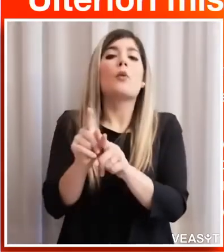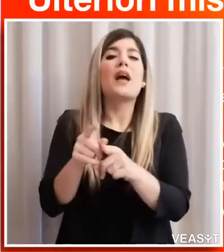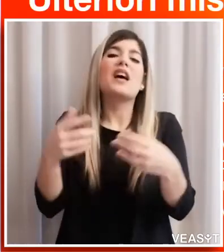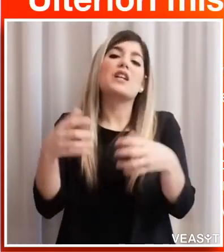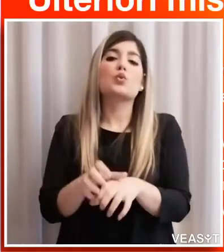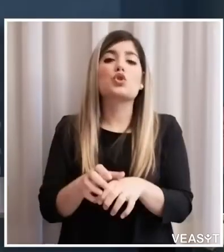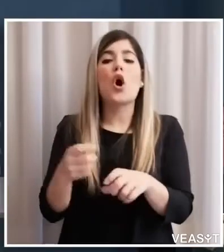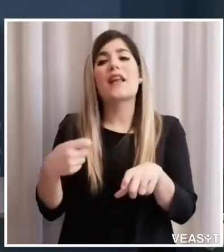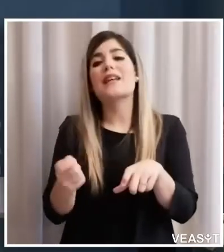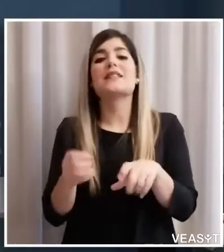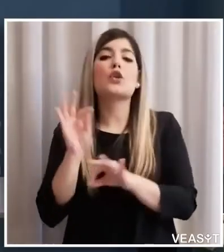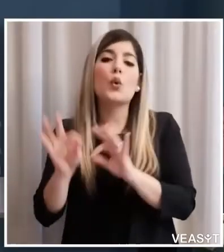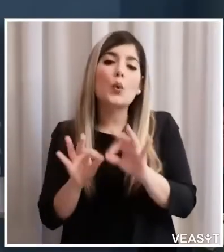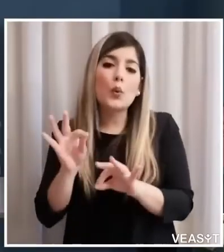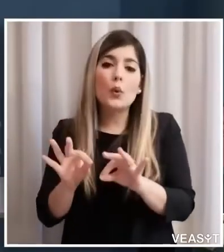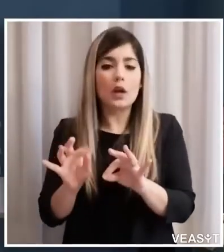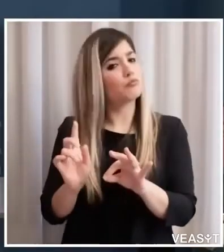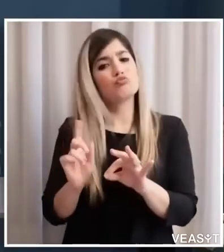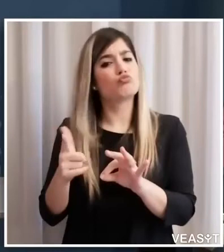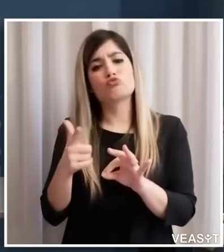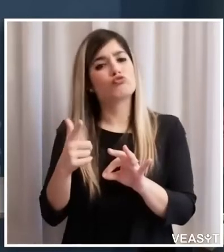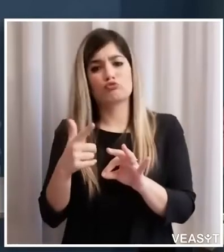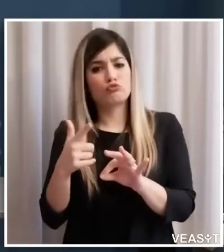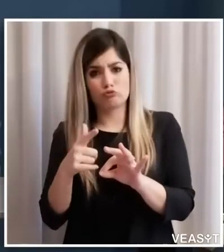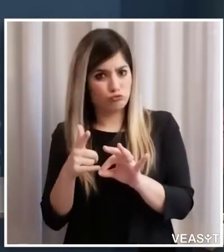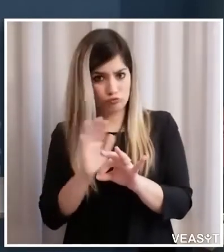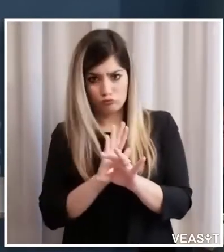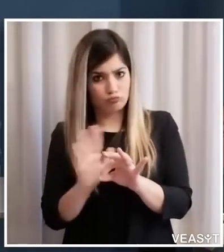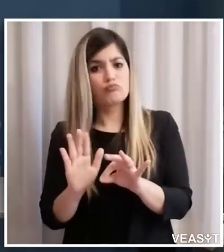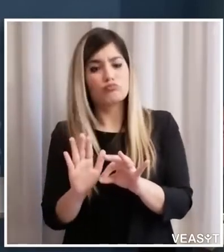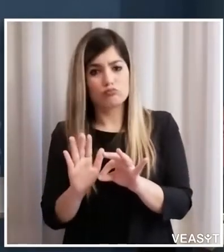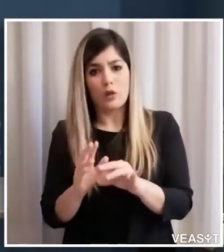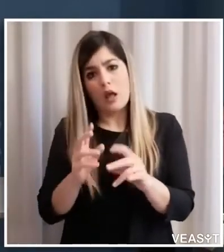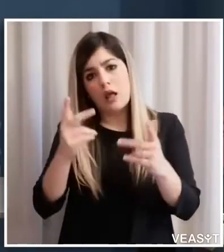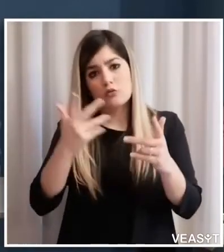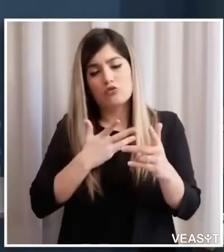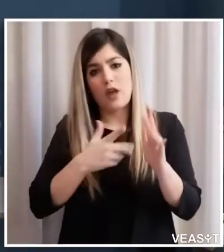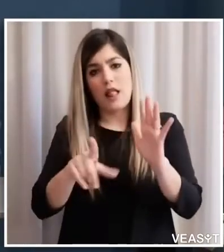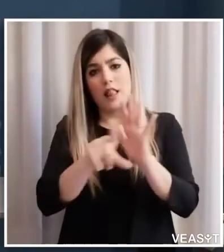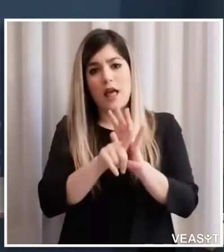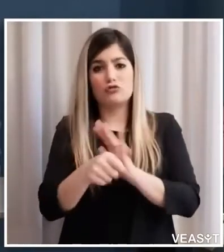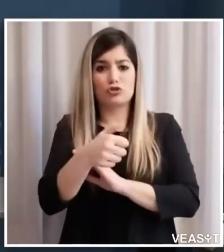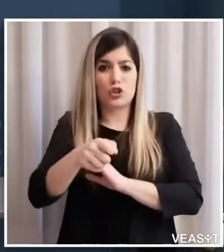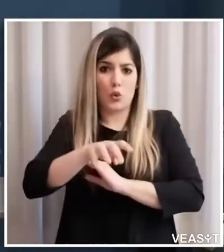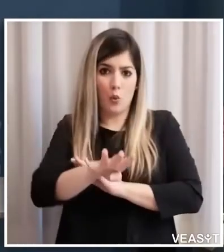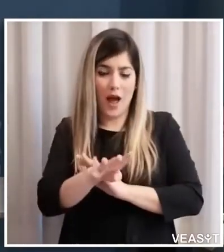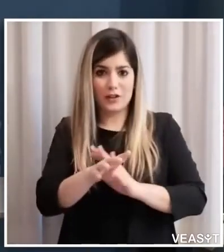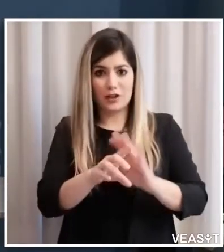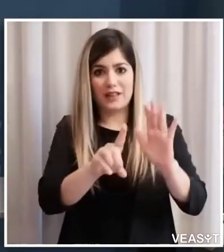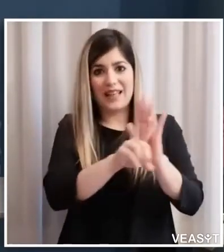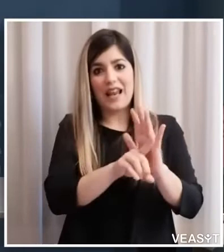a causa dell'estensione dei permessi della legge 104 del 92 previsto nel decreto cura Italia.